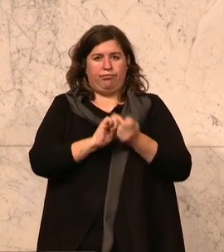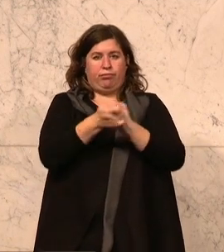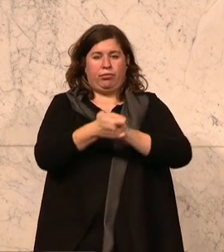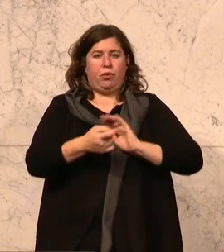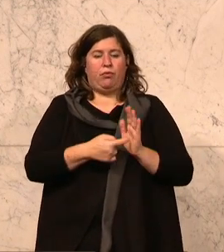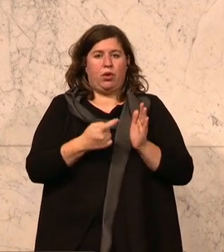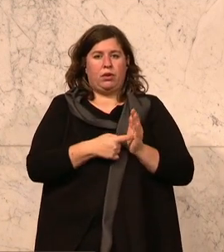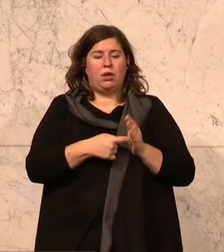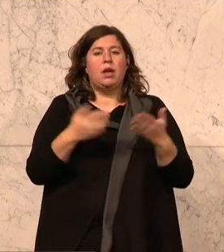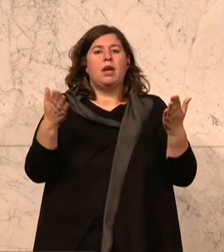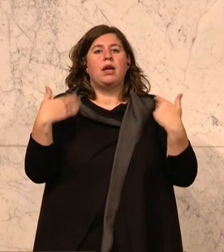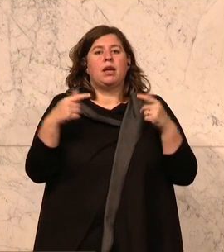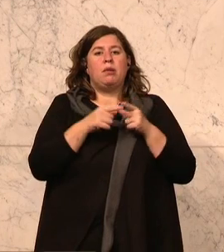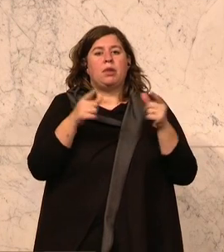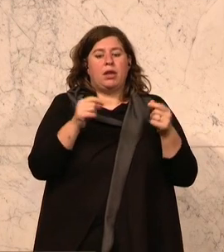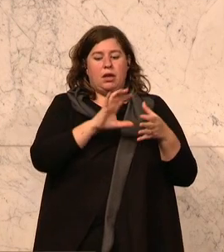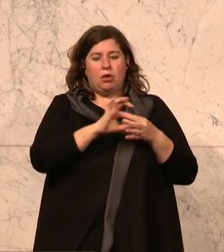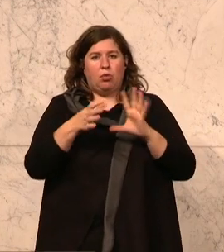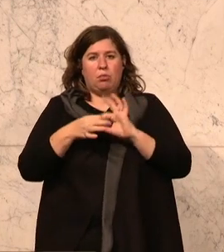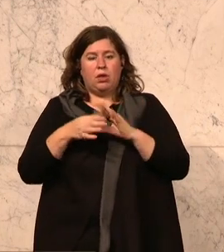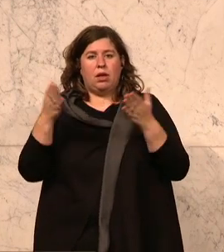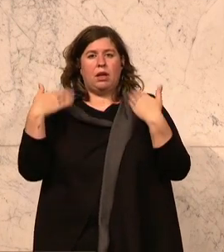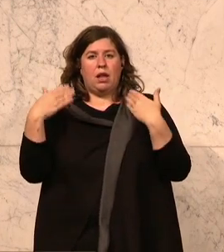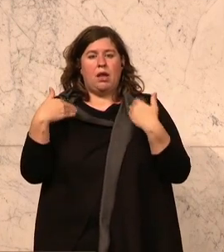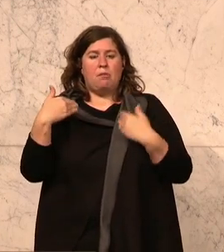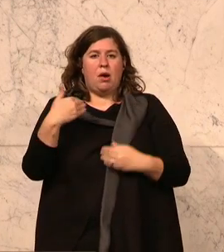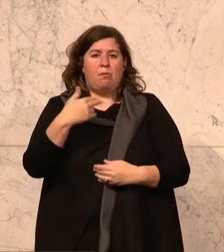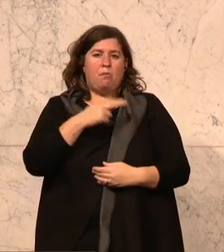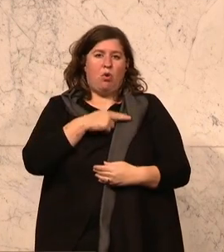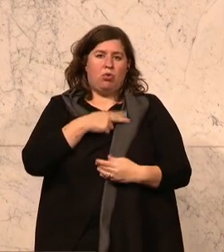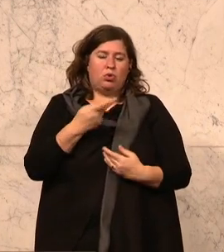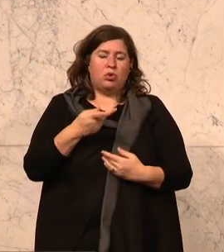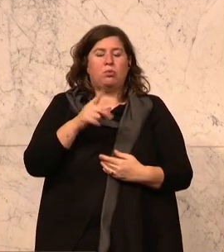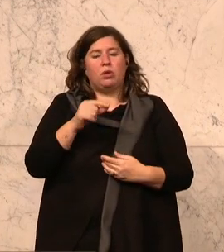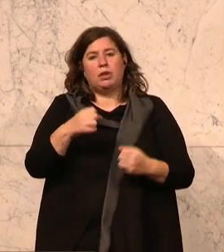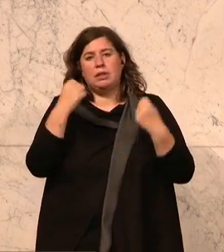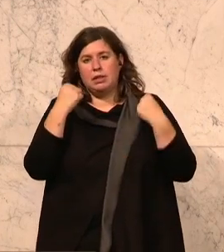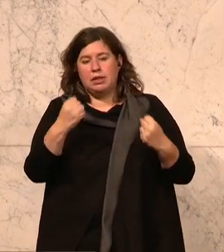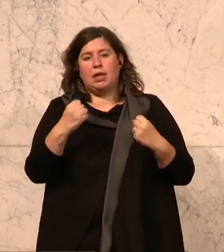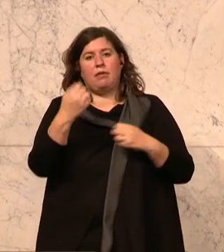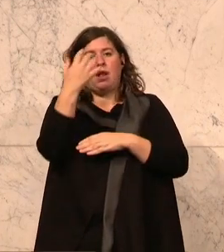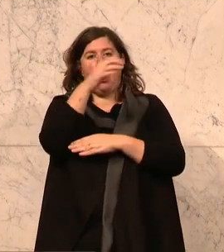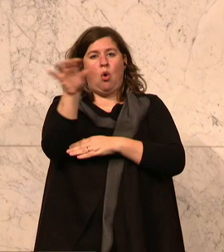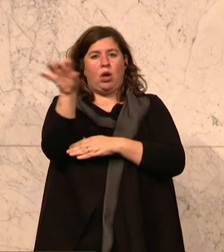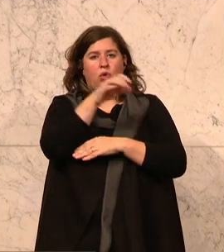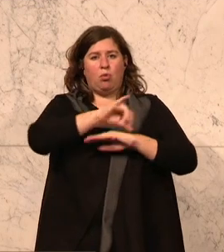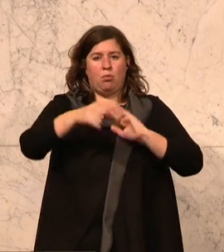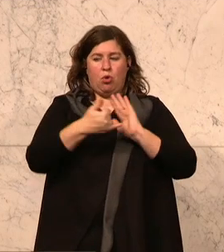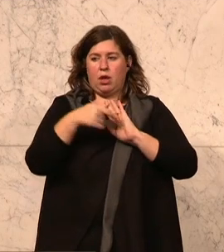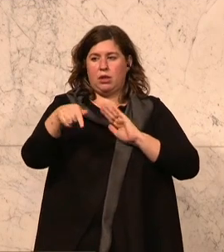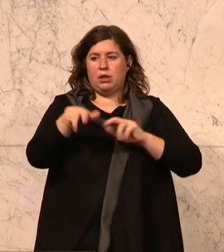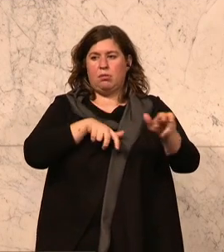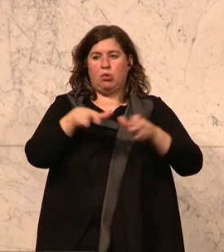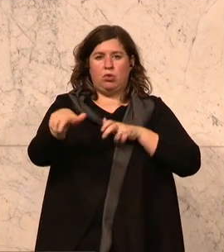Das Klimaticket kombiniert mit dem Klimabonus ist mit Sicherheit ein Leuchtturmprojekt dieser Bundesregierung.